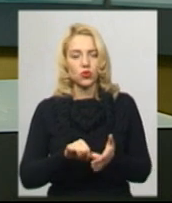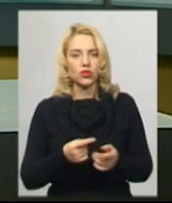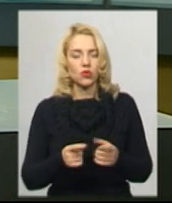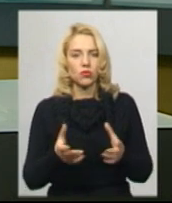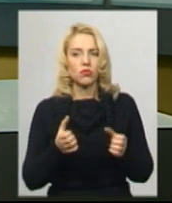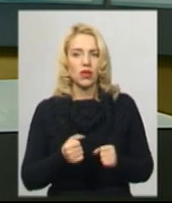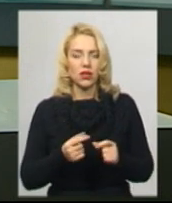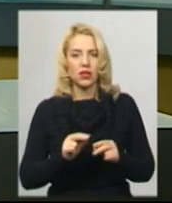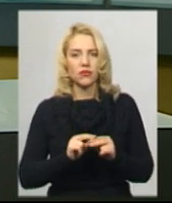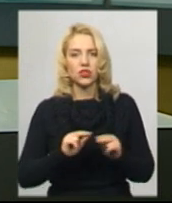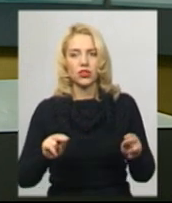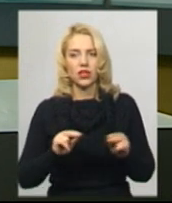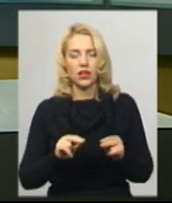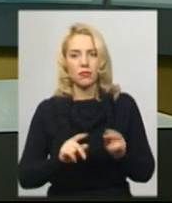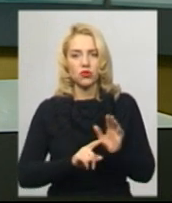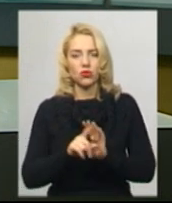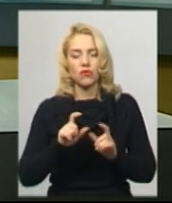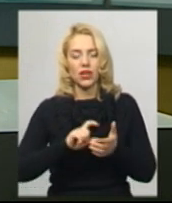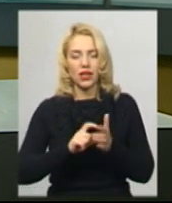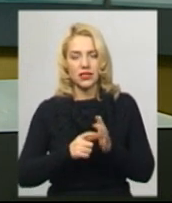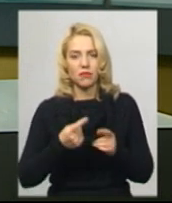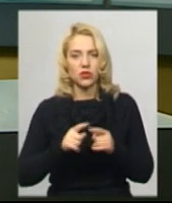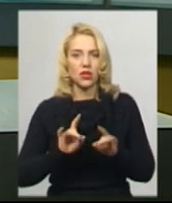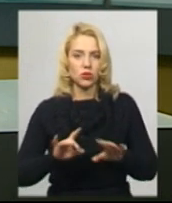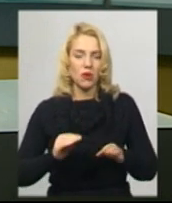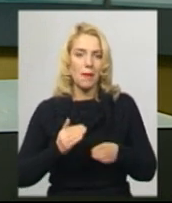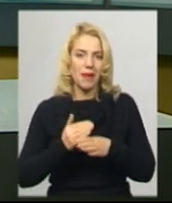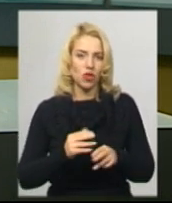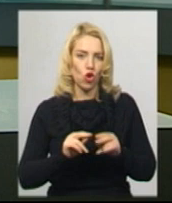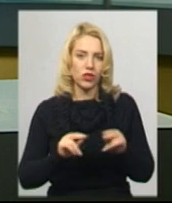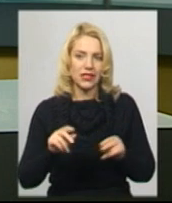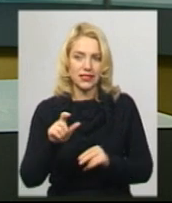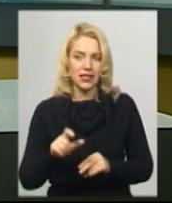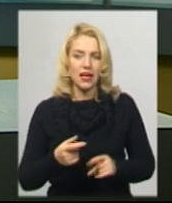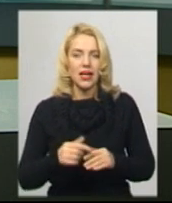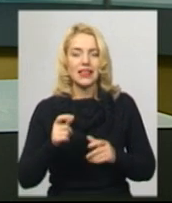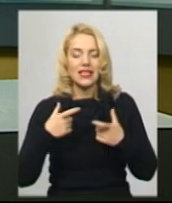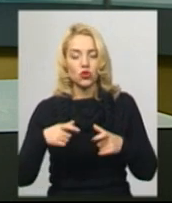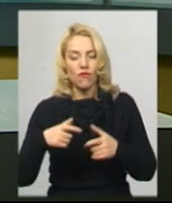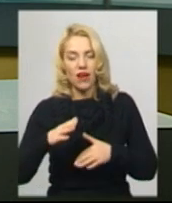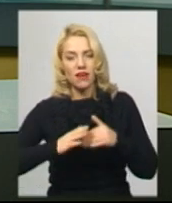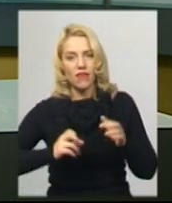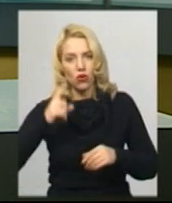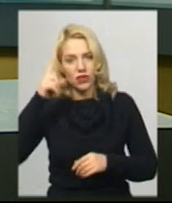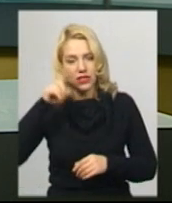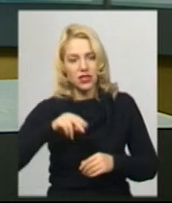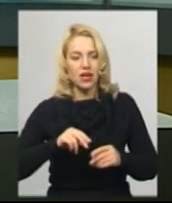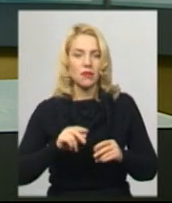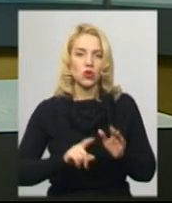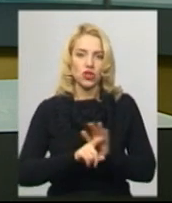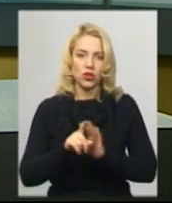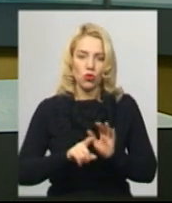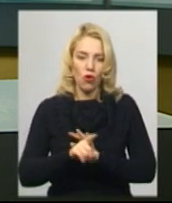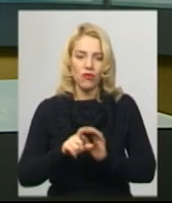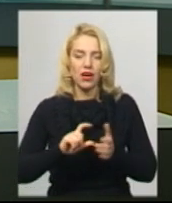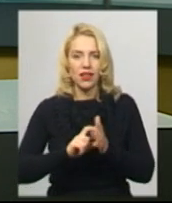методистка Вінницького регіонального центру оцінювання якості освіти Ірина Ковальчук. Тестування фахових знань і вмінь вчителів початкових класів тривало